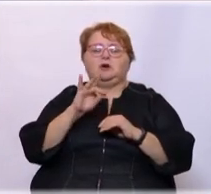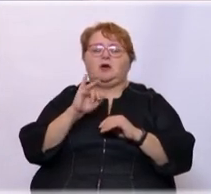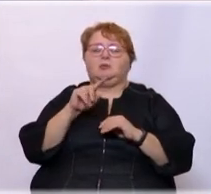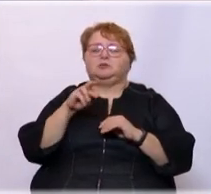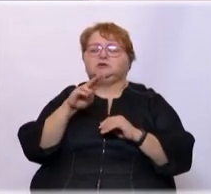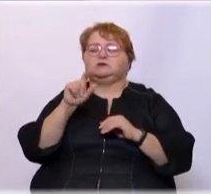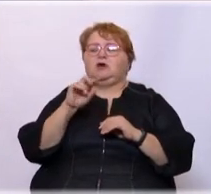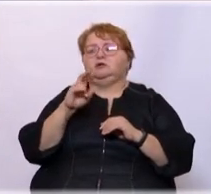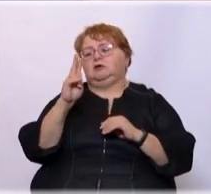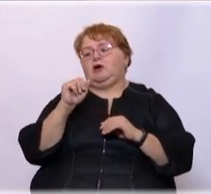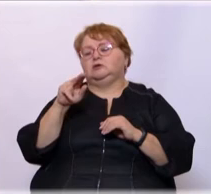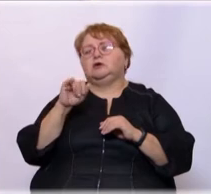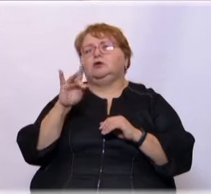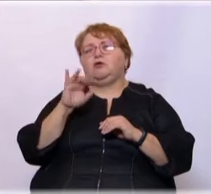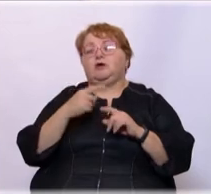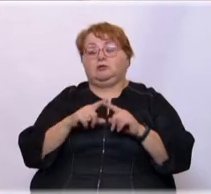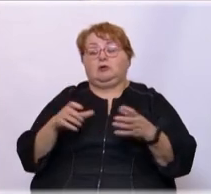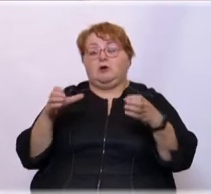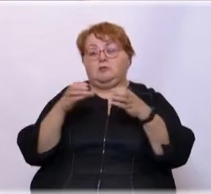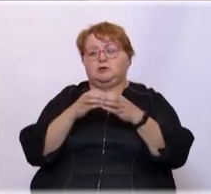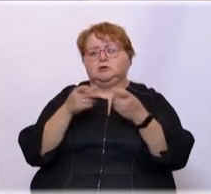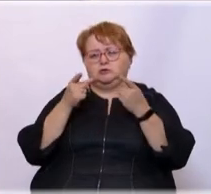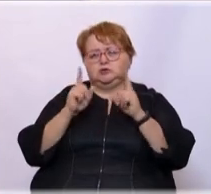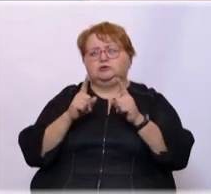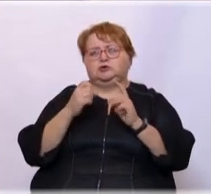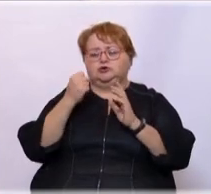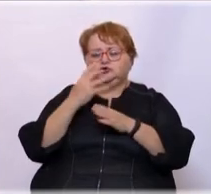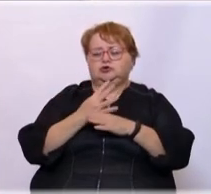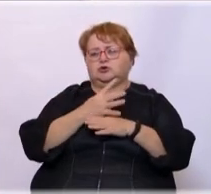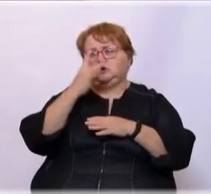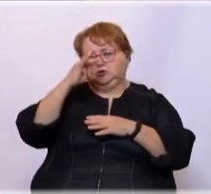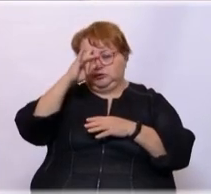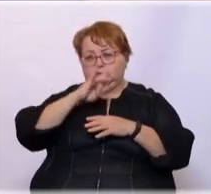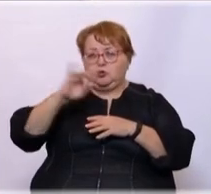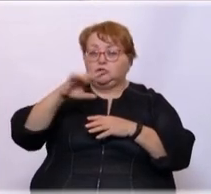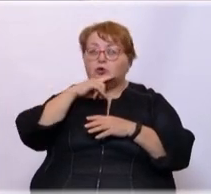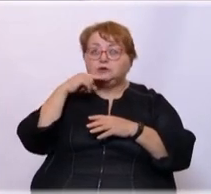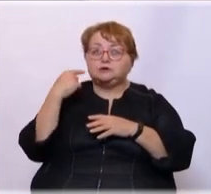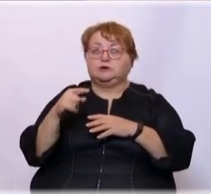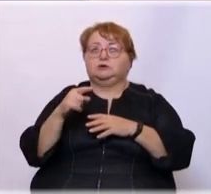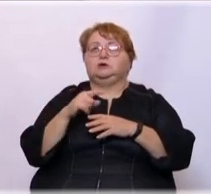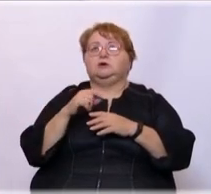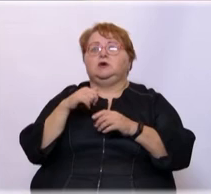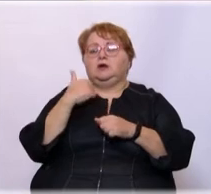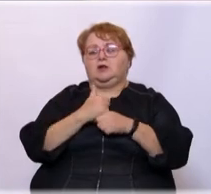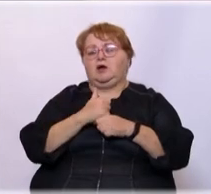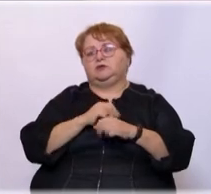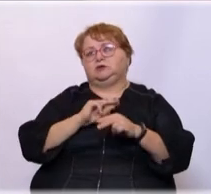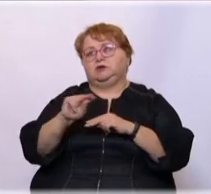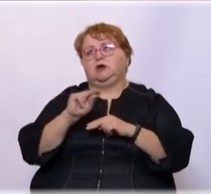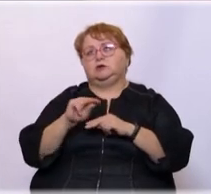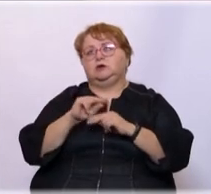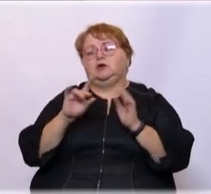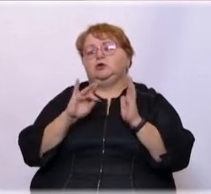Кадыров. И эта команда, на самом деле, четырехкратный чемпион России. Главный тренер оттуда